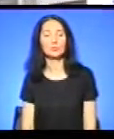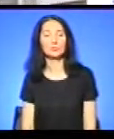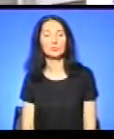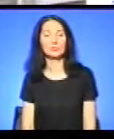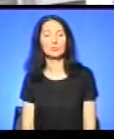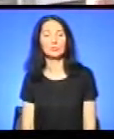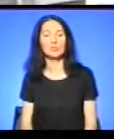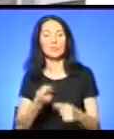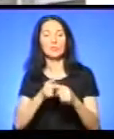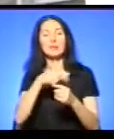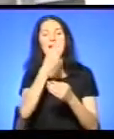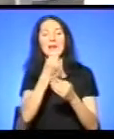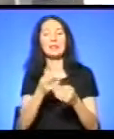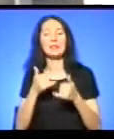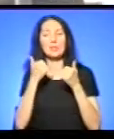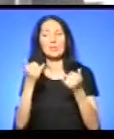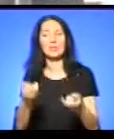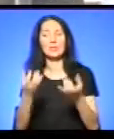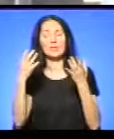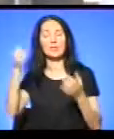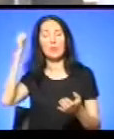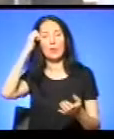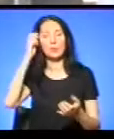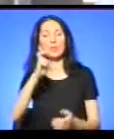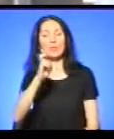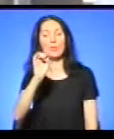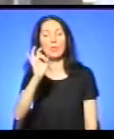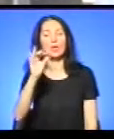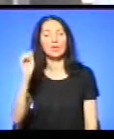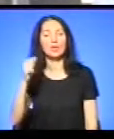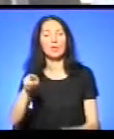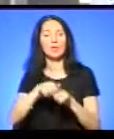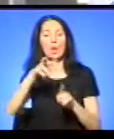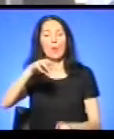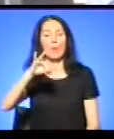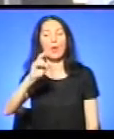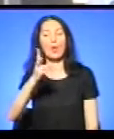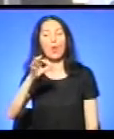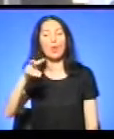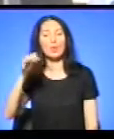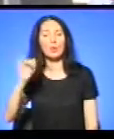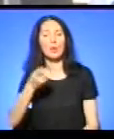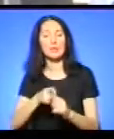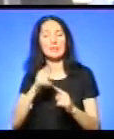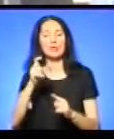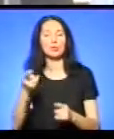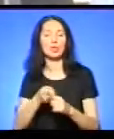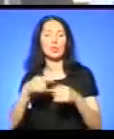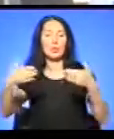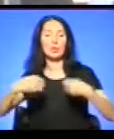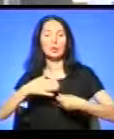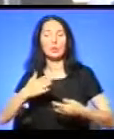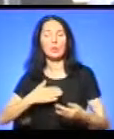Ця картина присвячена світлій пам'яті Параджанова і Миколапчука. Тому що це люди, які вплинули на мій світогляд. І першнішній